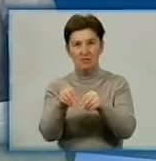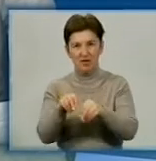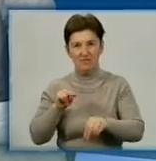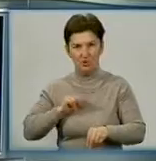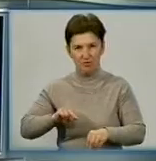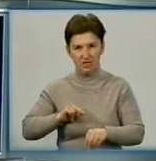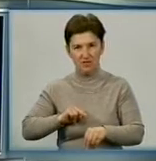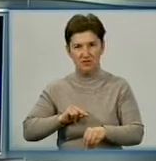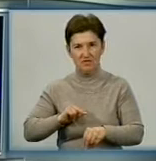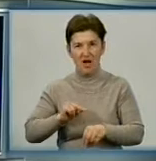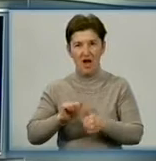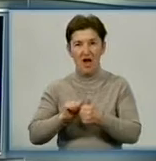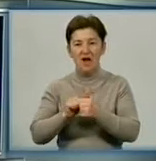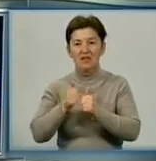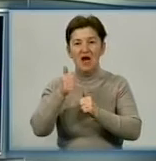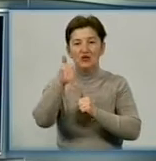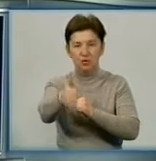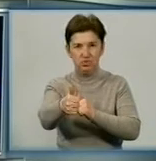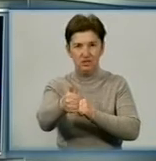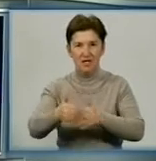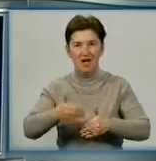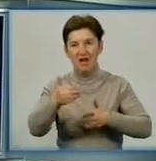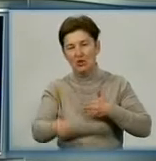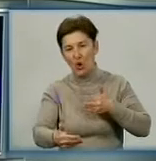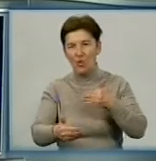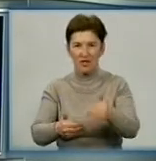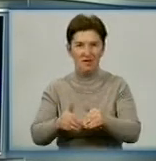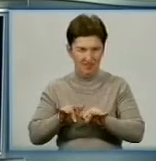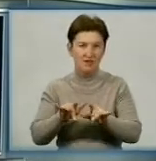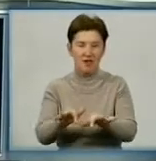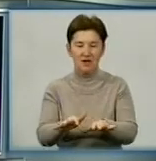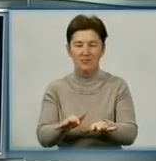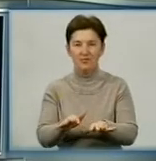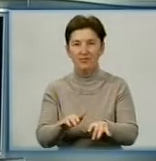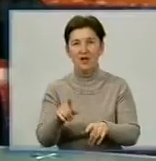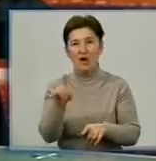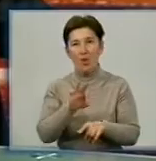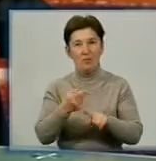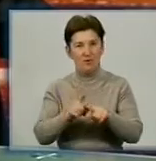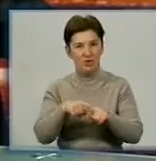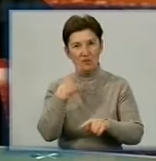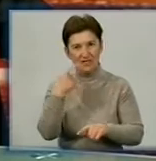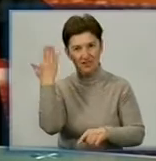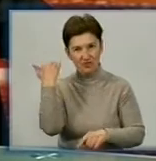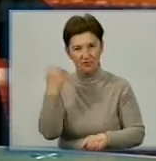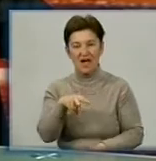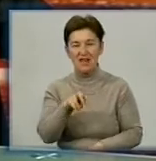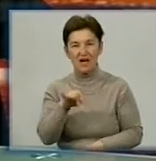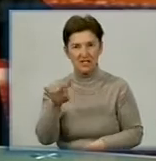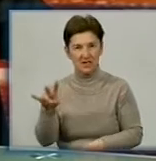кроки. Неодноразово казав про це Сергій Миколаївич, потрібно